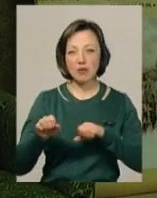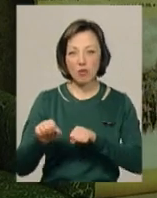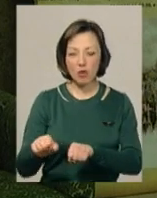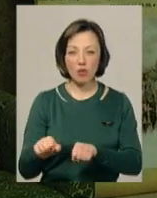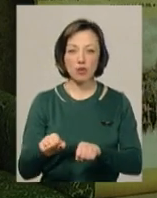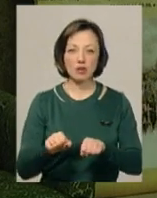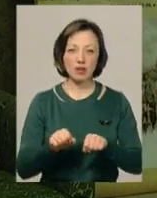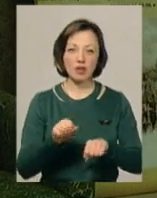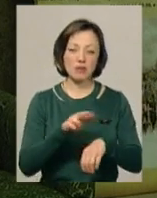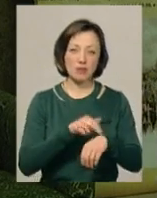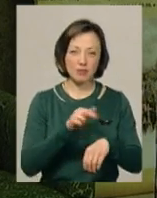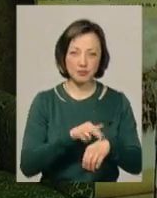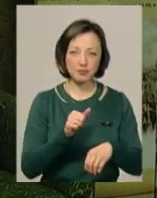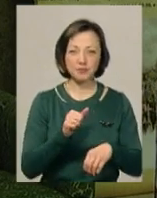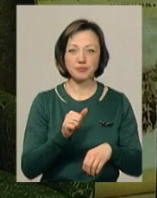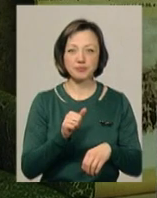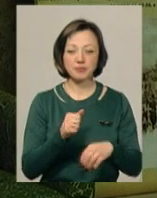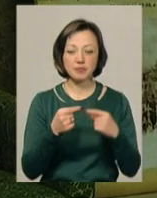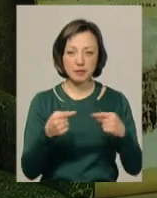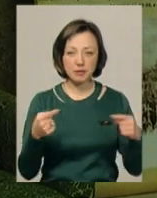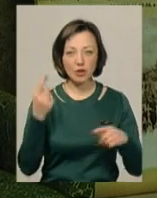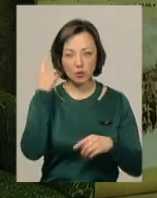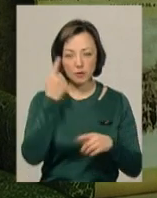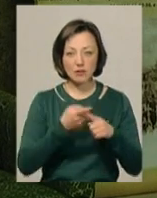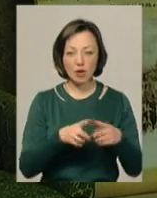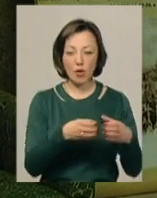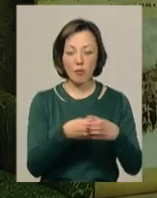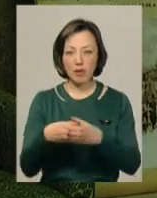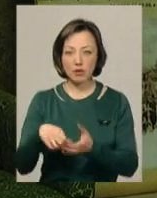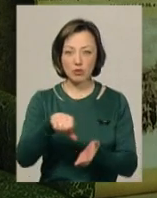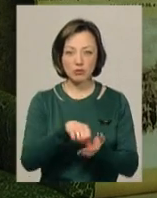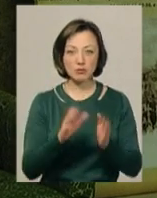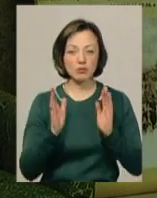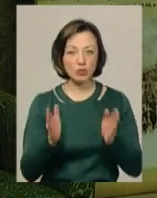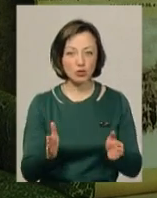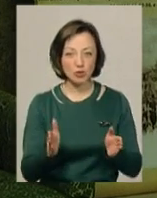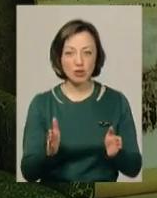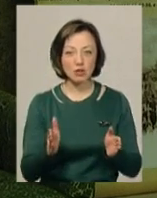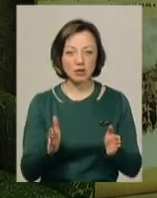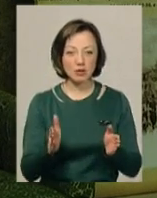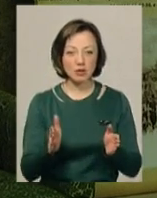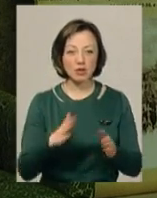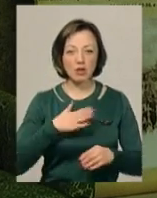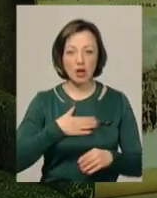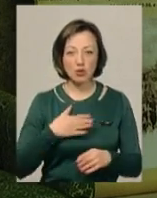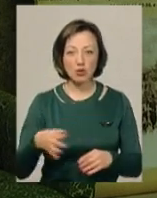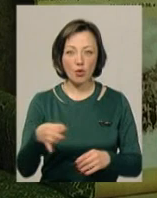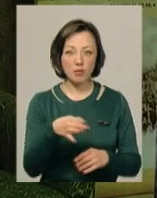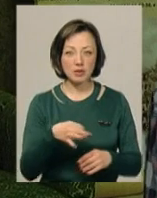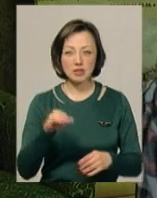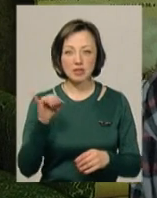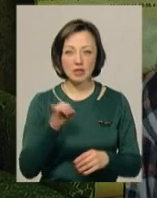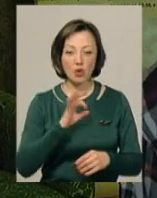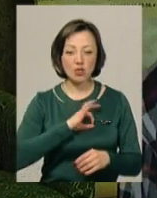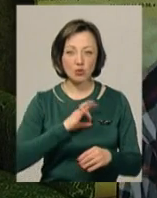і Міністерство внутрішніх справ. Я думаю, що в цих командах будуть приймати участь і команди з нашої області. І,